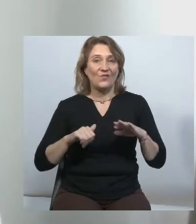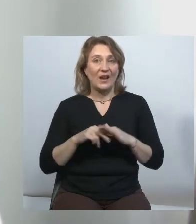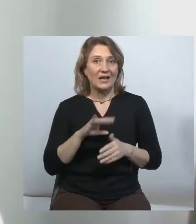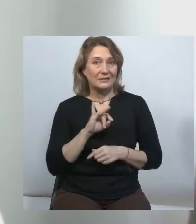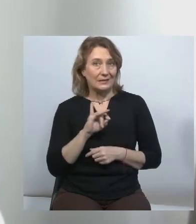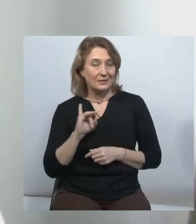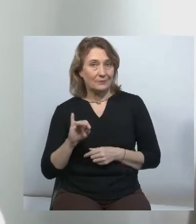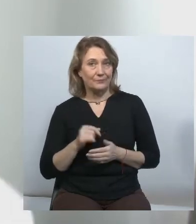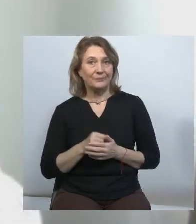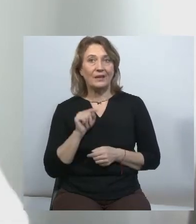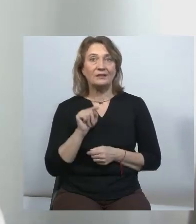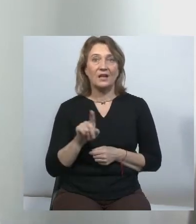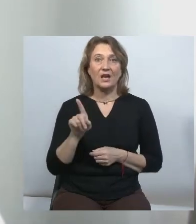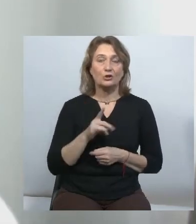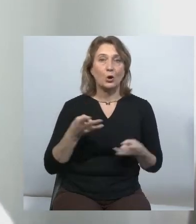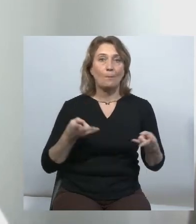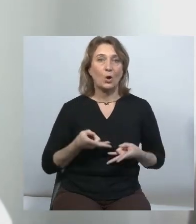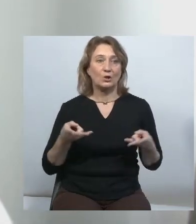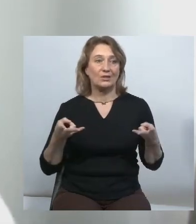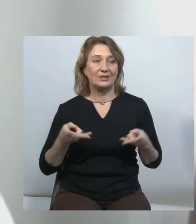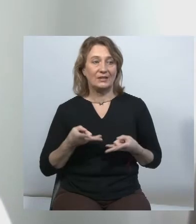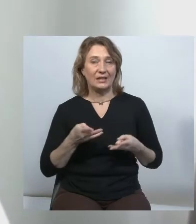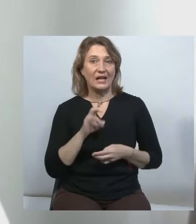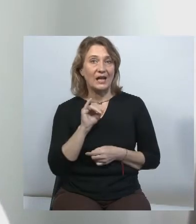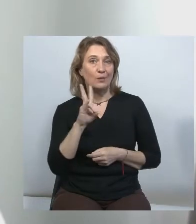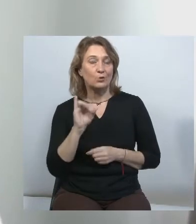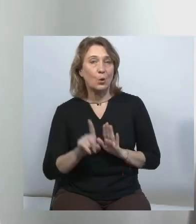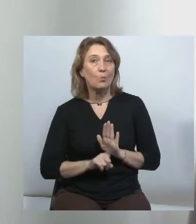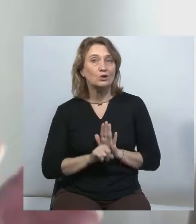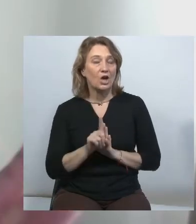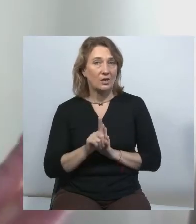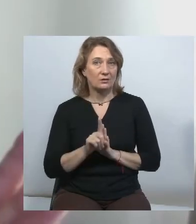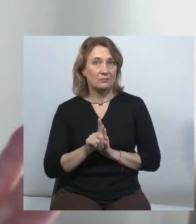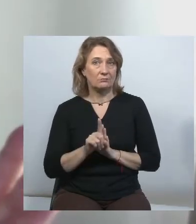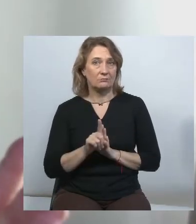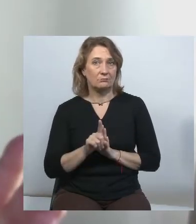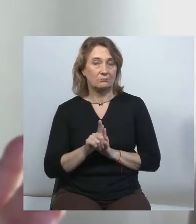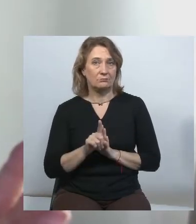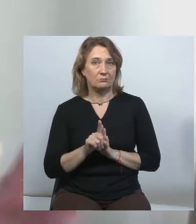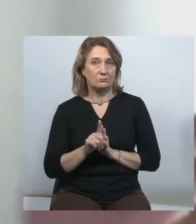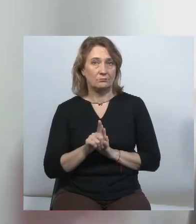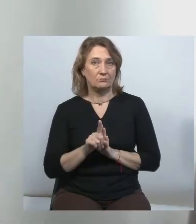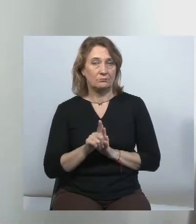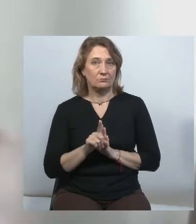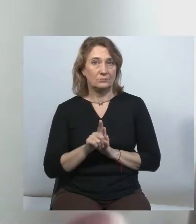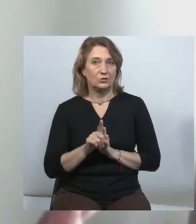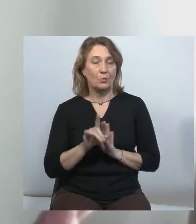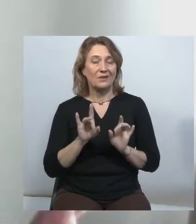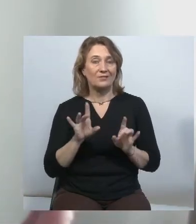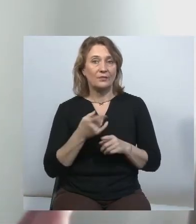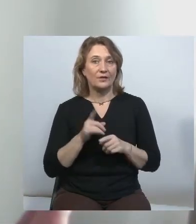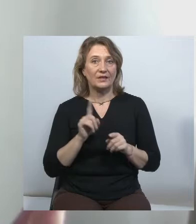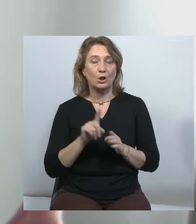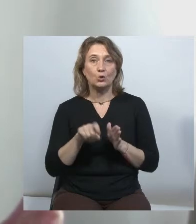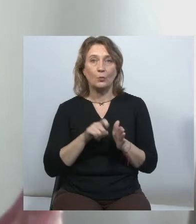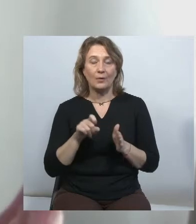це те, з чого потрібно почати, власне кажучи, щоб інтегрувати Донбас, щоб медіа